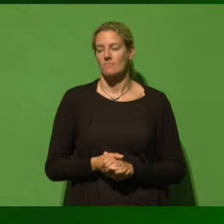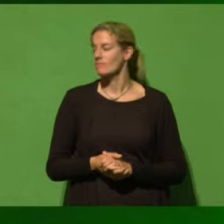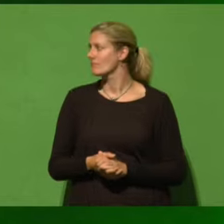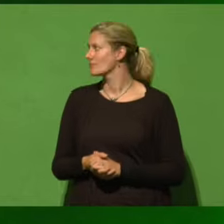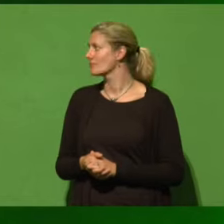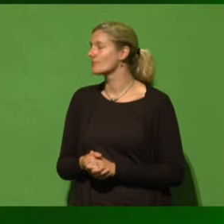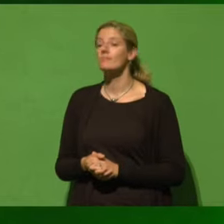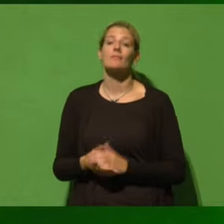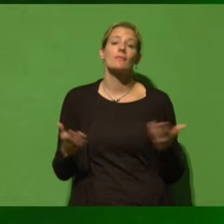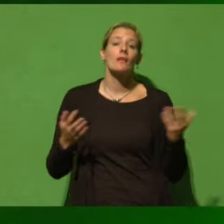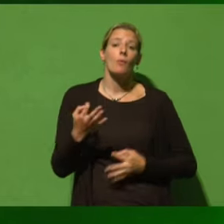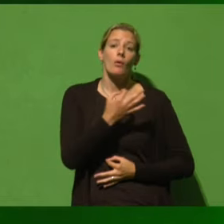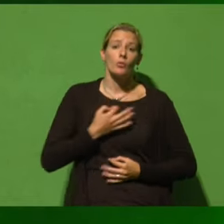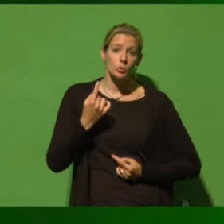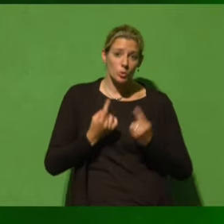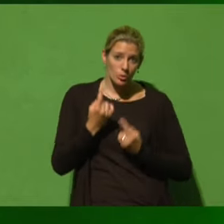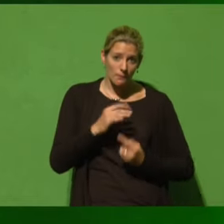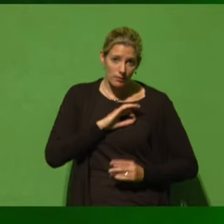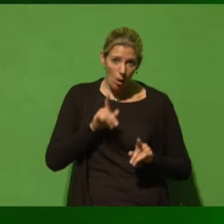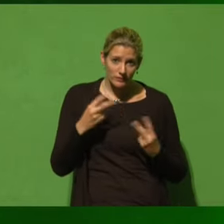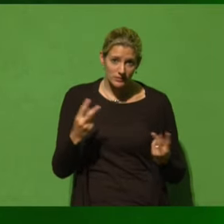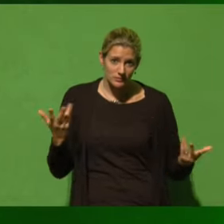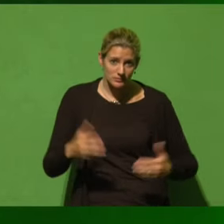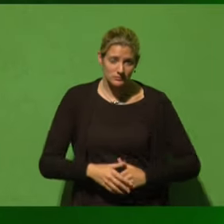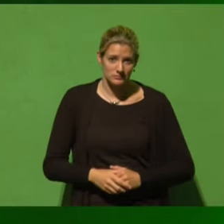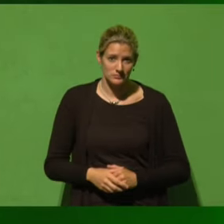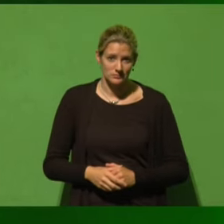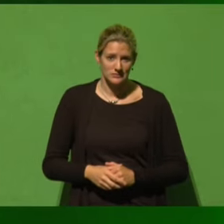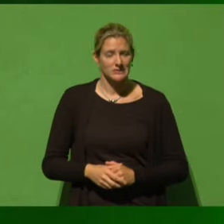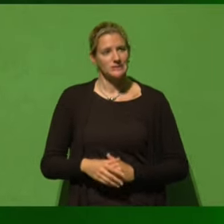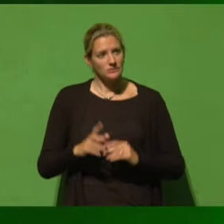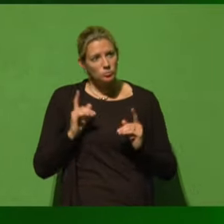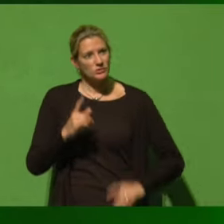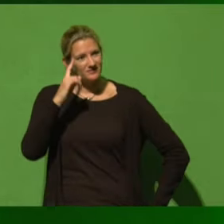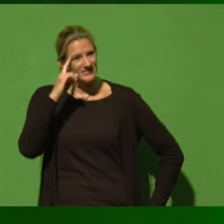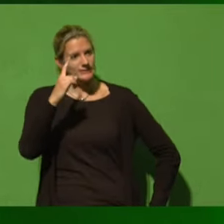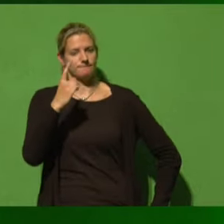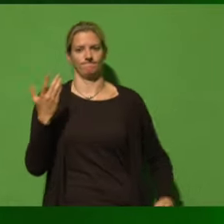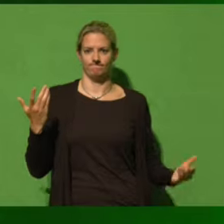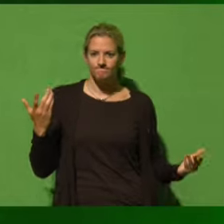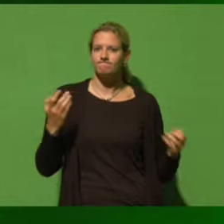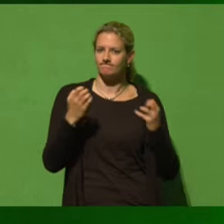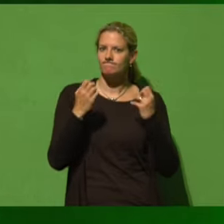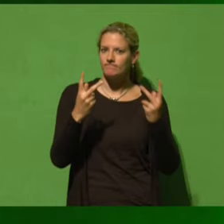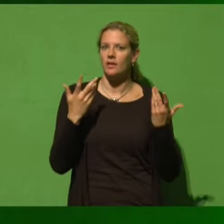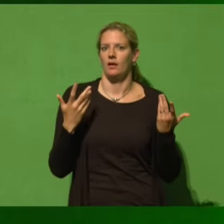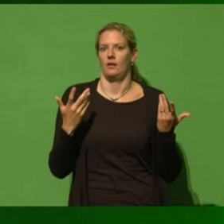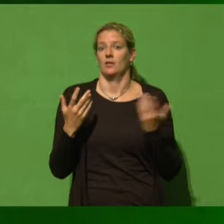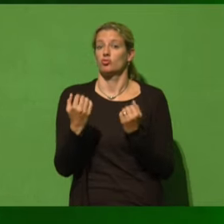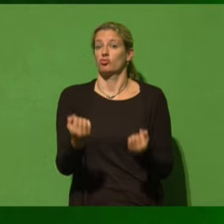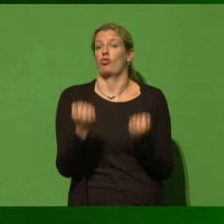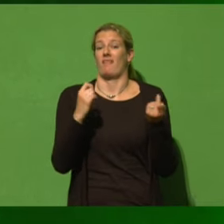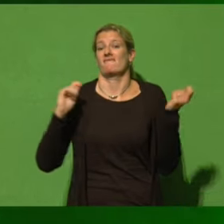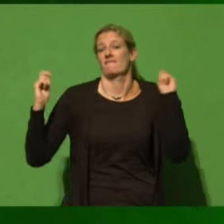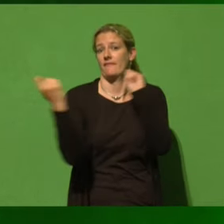Aber was für uns Grüne auch ganz entscheidend sein muss, und es muss einem klar sein, dass natürlich diese starken Veränderungen, die notwendig sind.